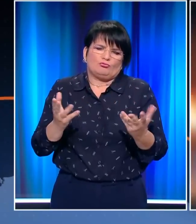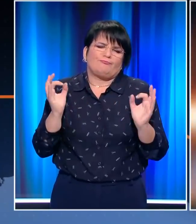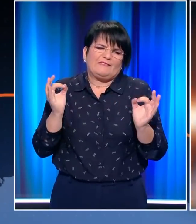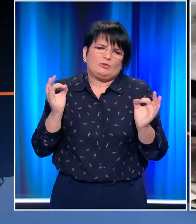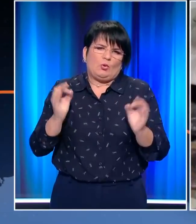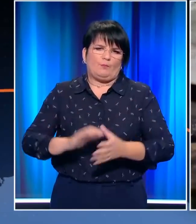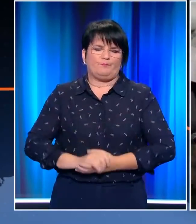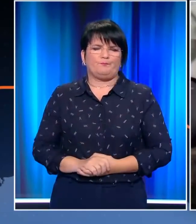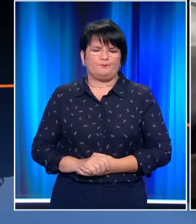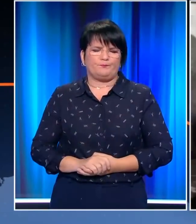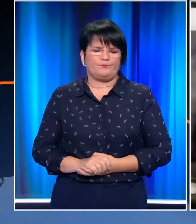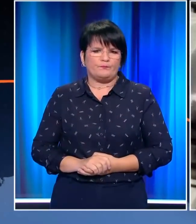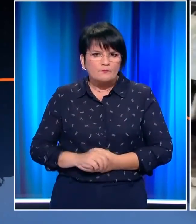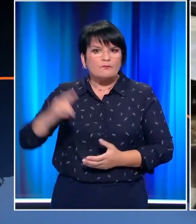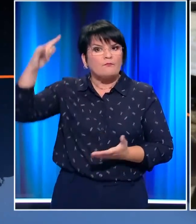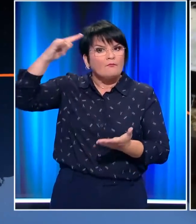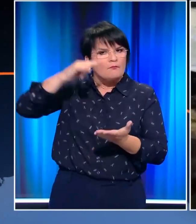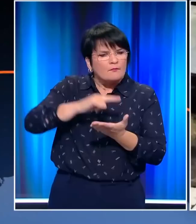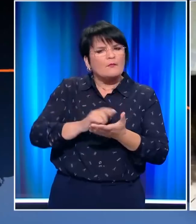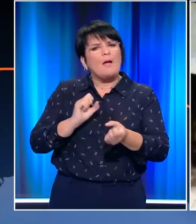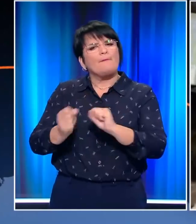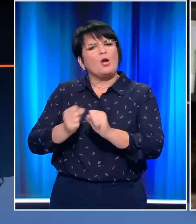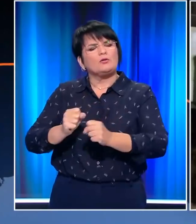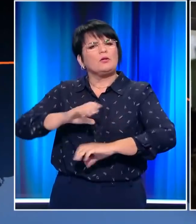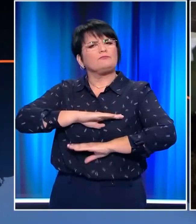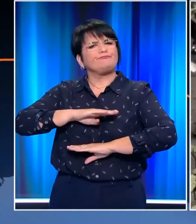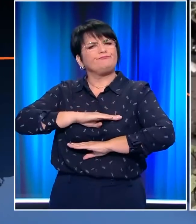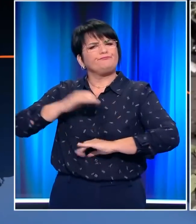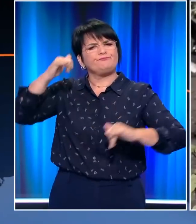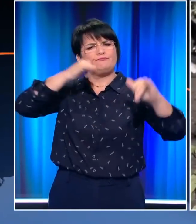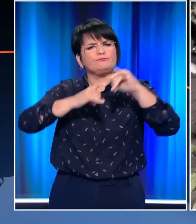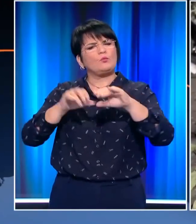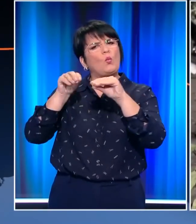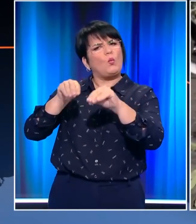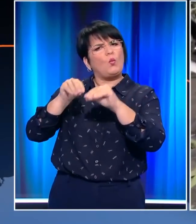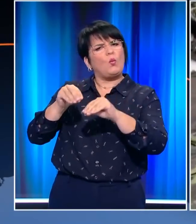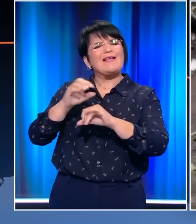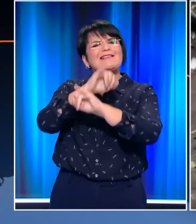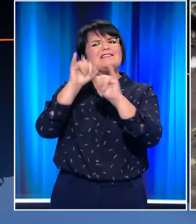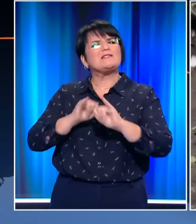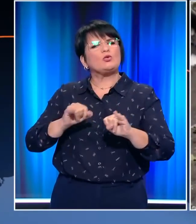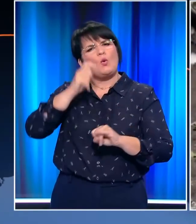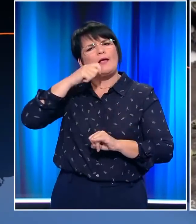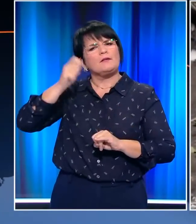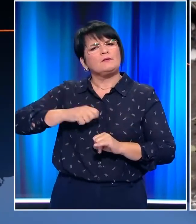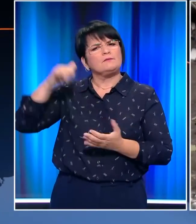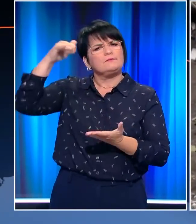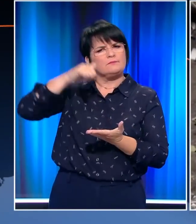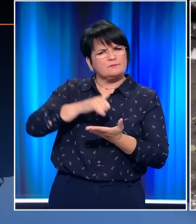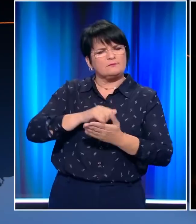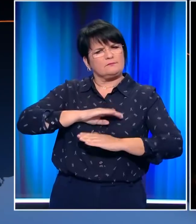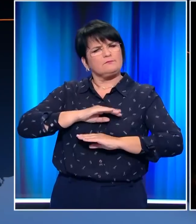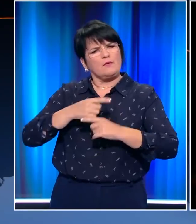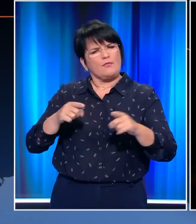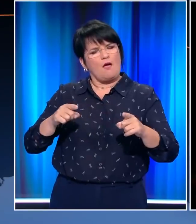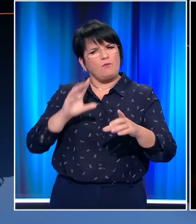στο αεροσκάφος επέβαιναν πιλότοι της πολεμικής αεροπορίας και σπουδαστές του Ινστιτούτου των Ουκρανικών Αεροπορικών Δυνάμεων.